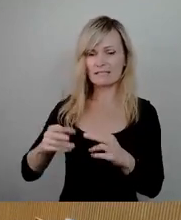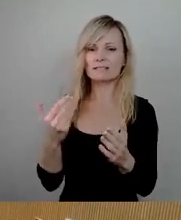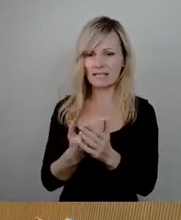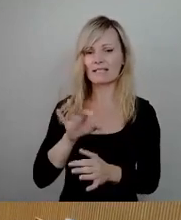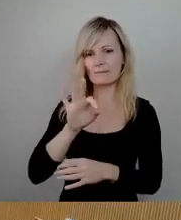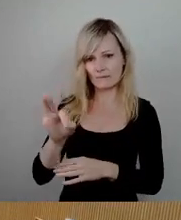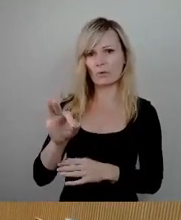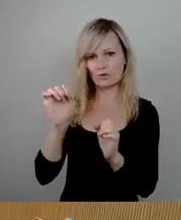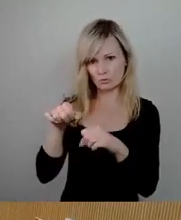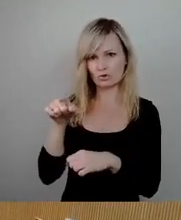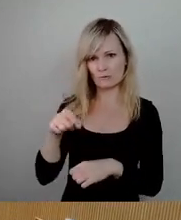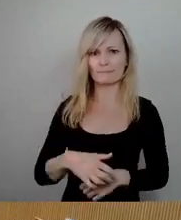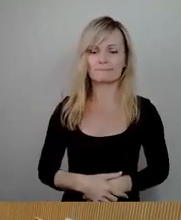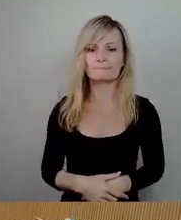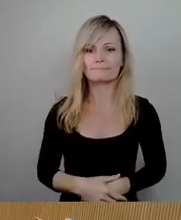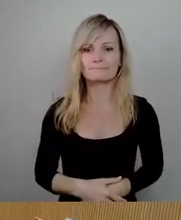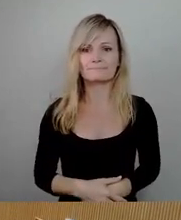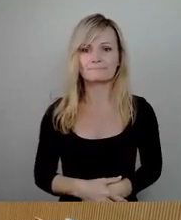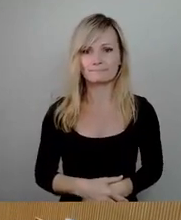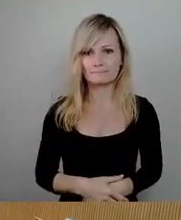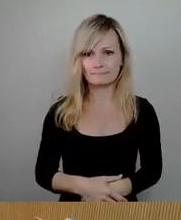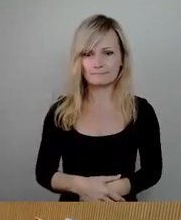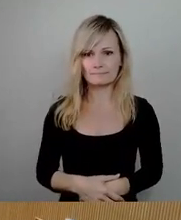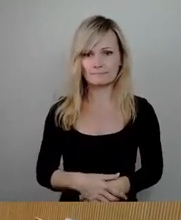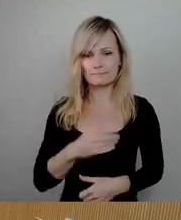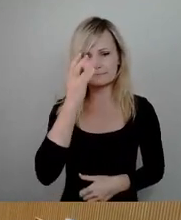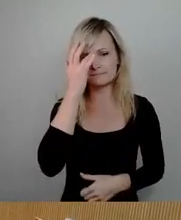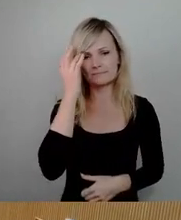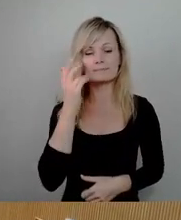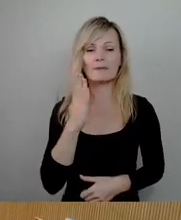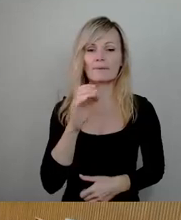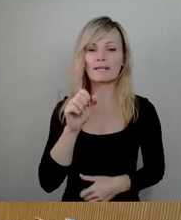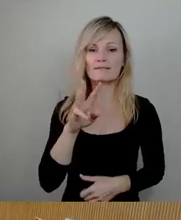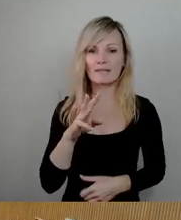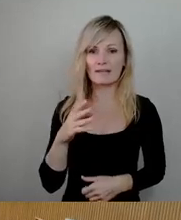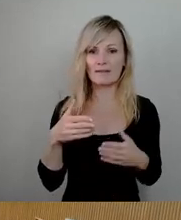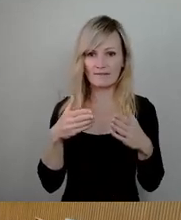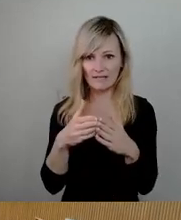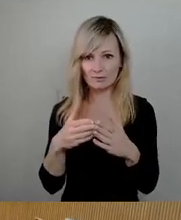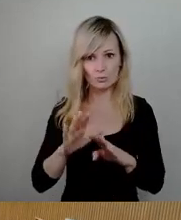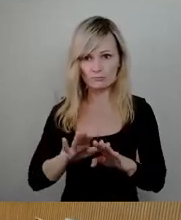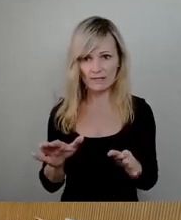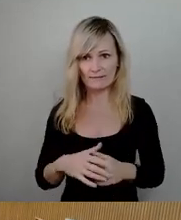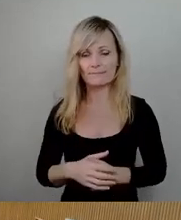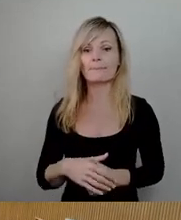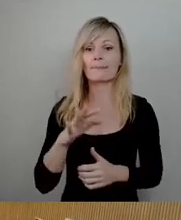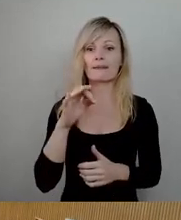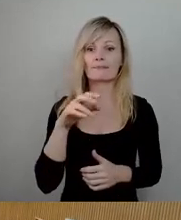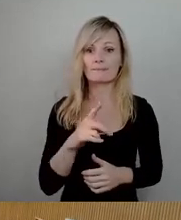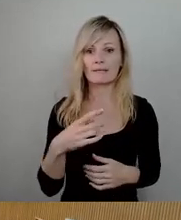Okay. Dann BSW-Fraktion das Wort gewünscht. Nein. FDP-Freie Bürger. Nein.